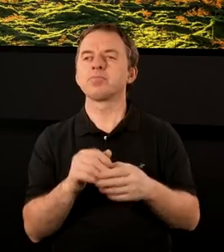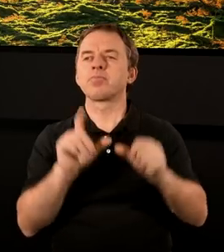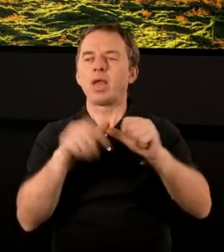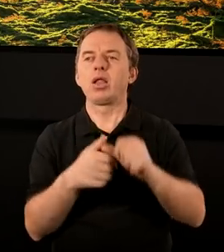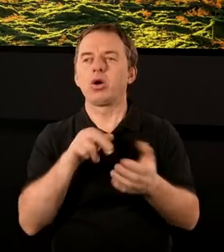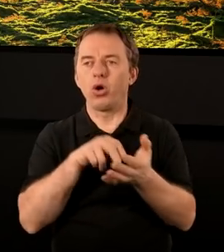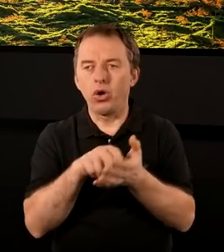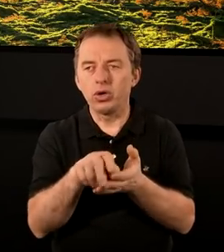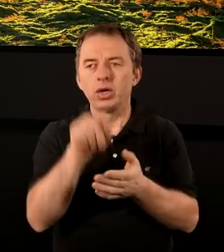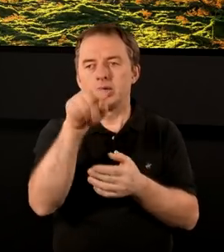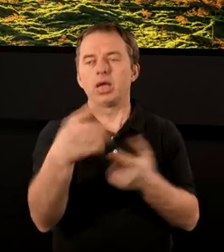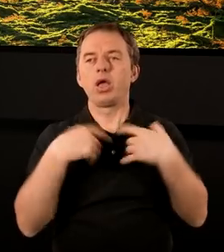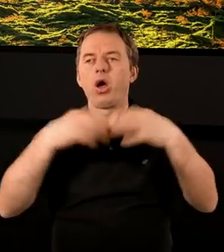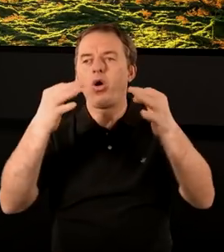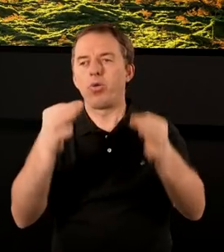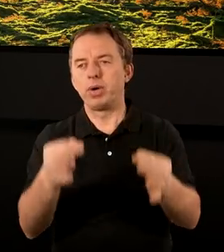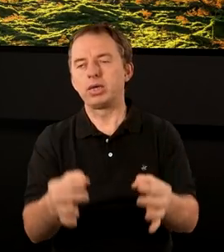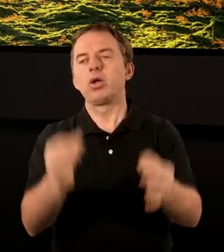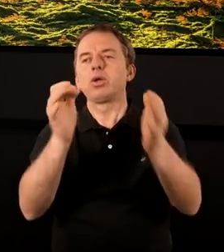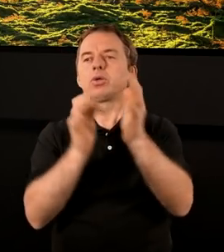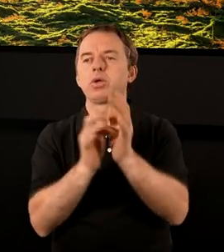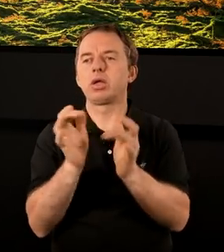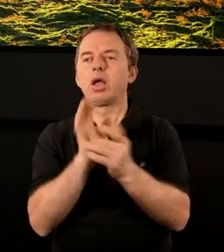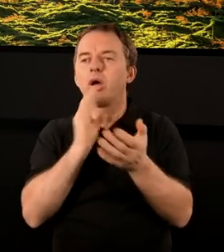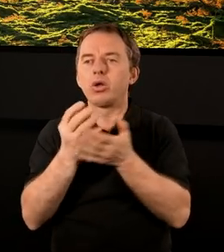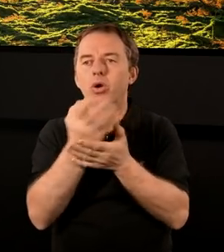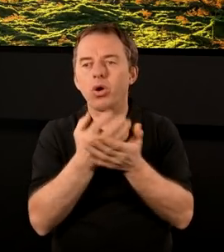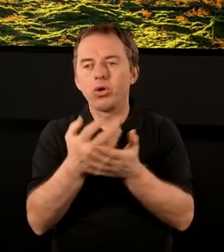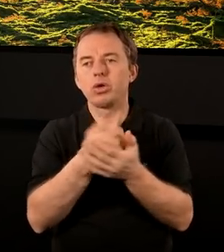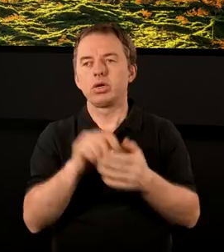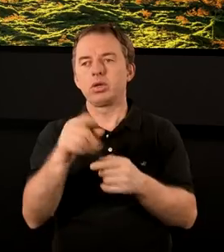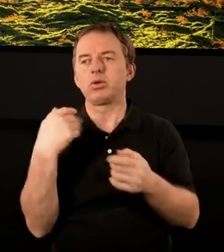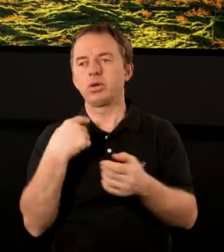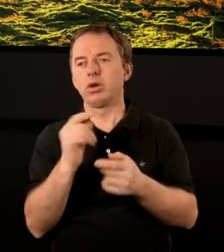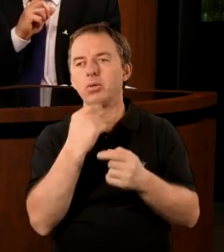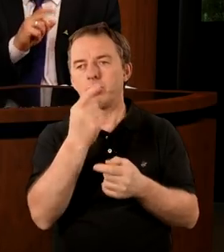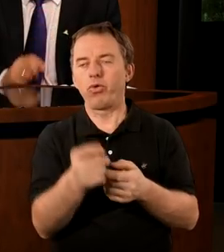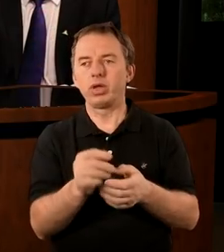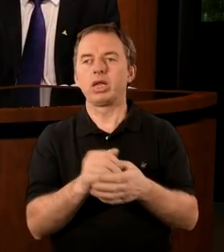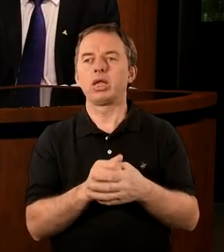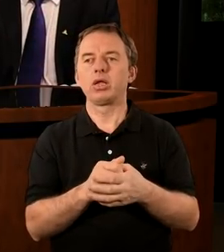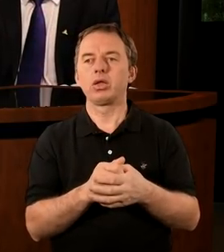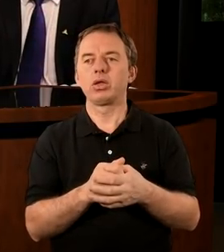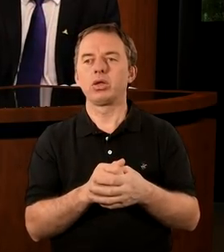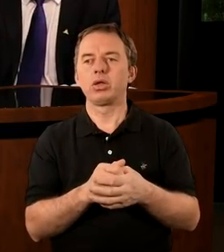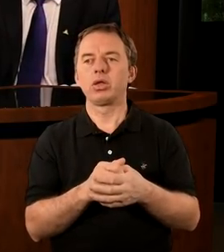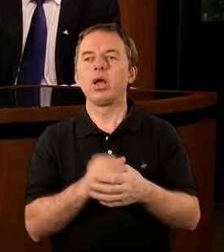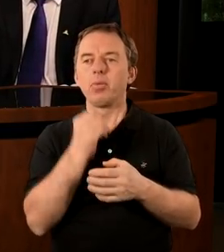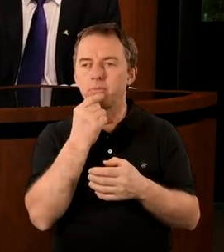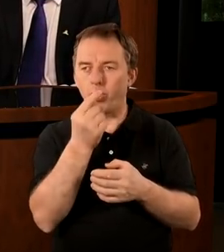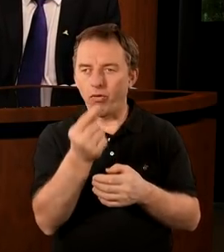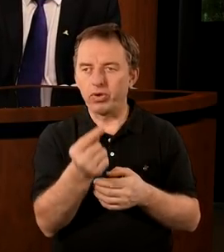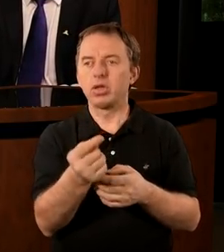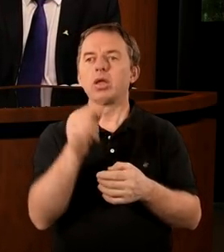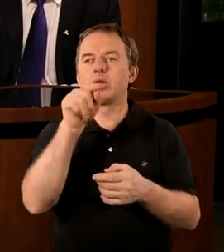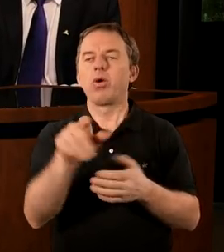ale chodzi o to, żeby z tej obecności Jezusa Chrystusa skorzystać. Chciałeś też coś powiedzieć. No właściwie to już zostało